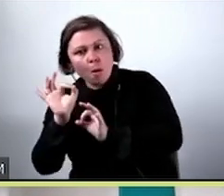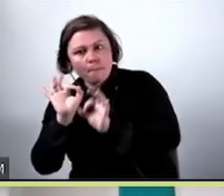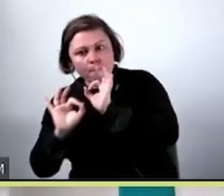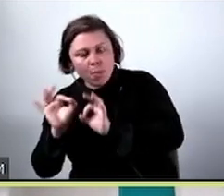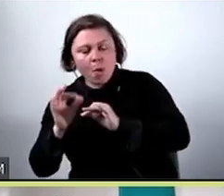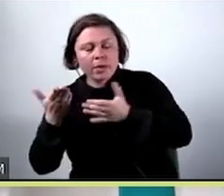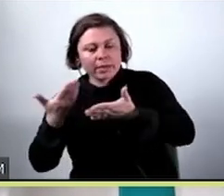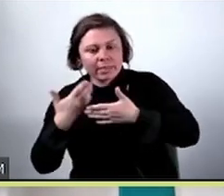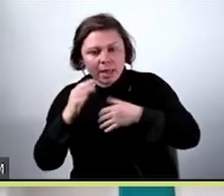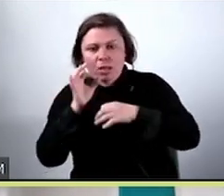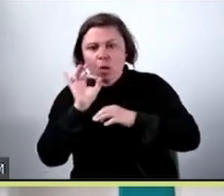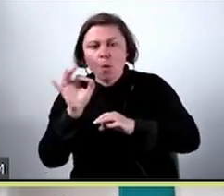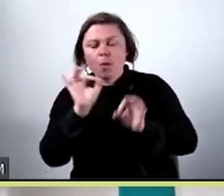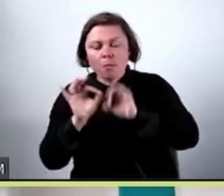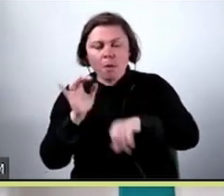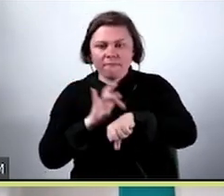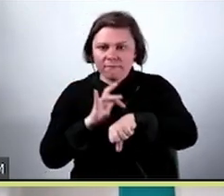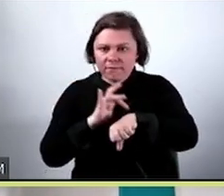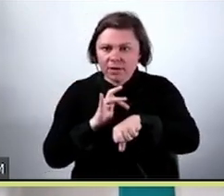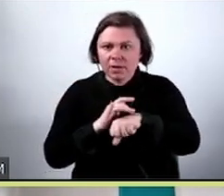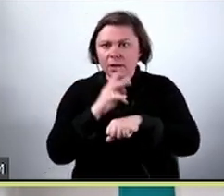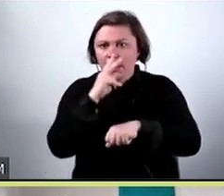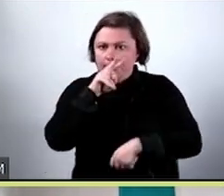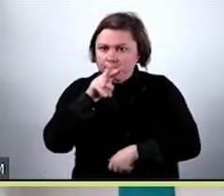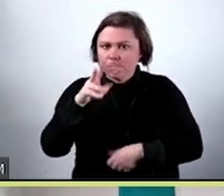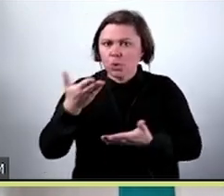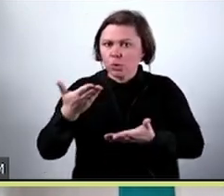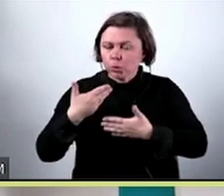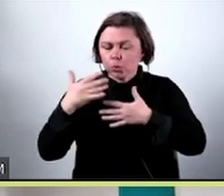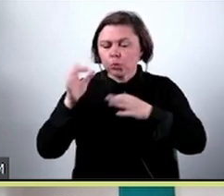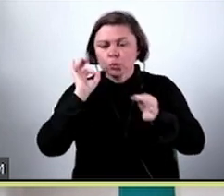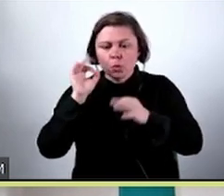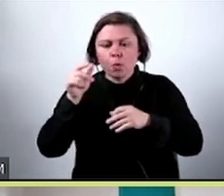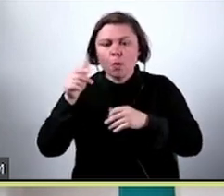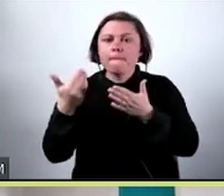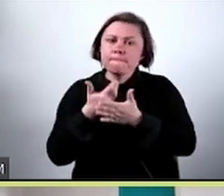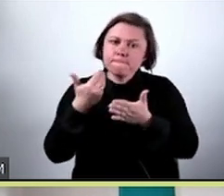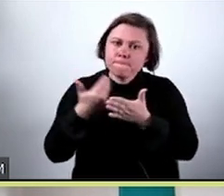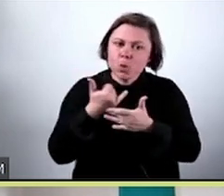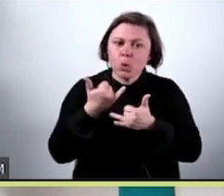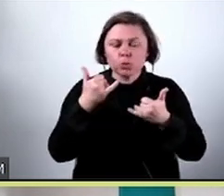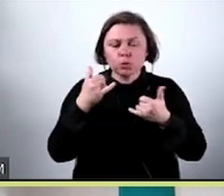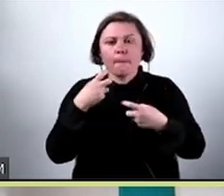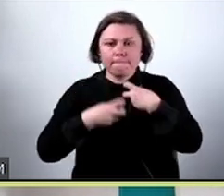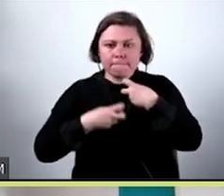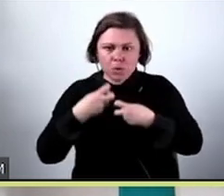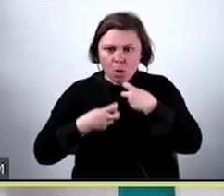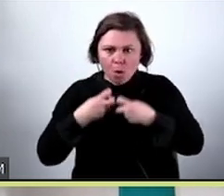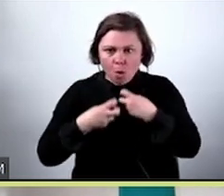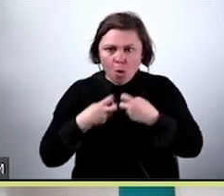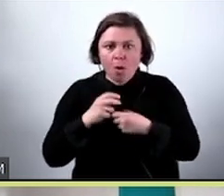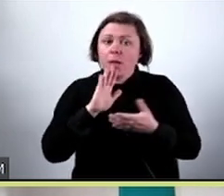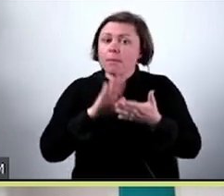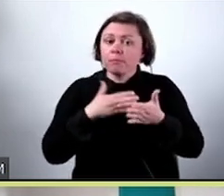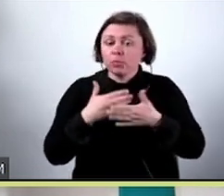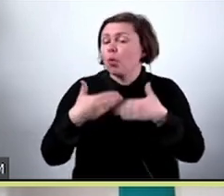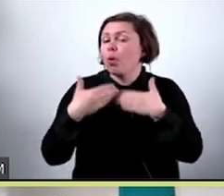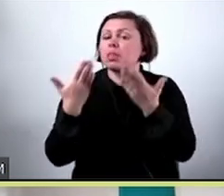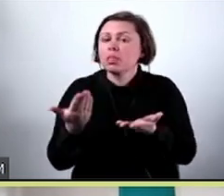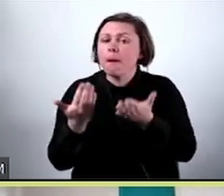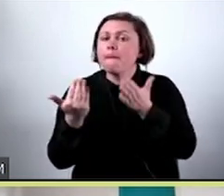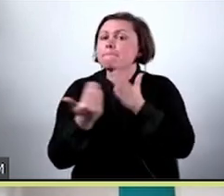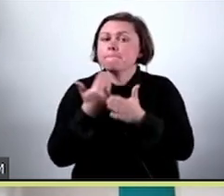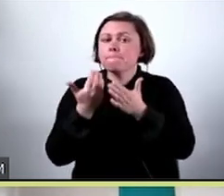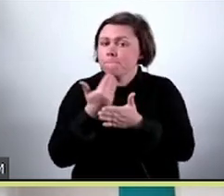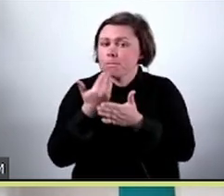wyniki. Takie spojrzenie może nam dać dużo informacji na temat modelu i ewentualnych problemów. Jako przykład podam model,